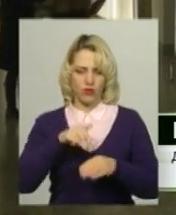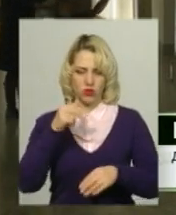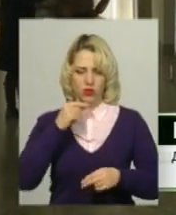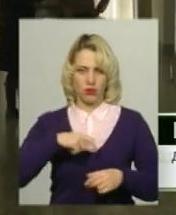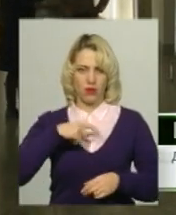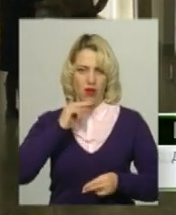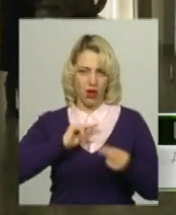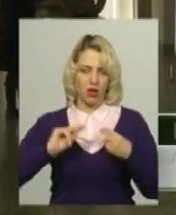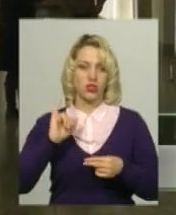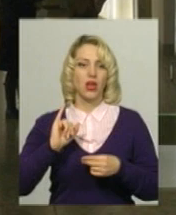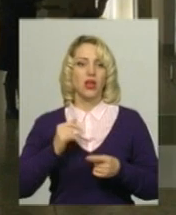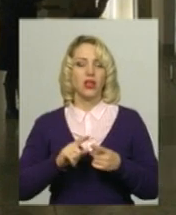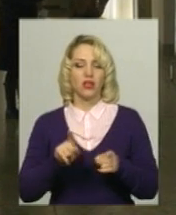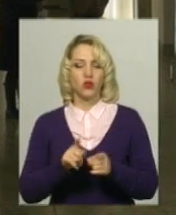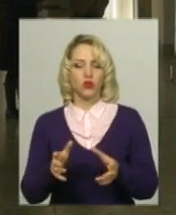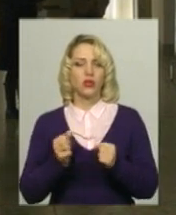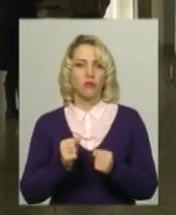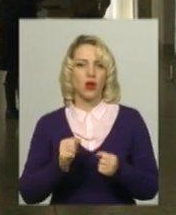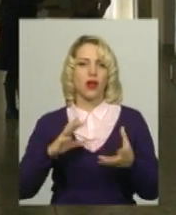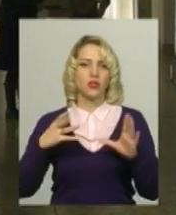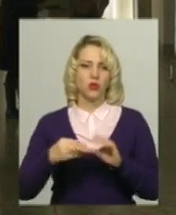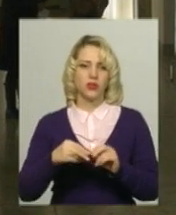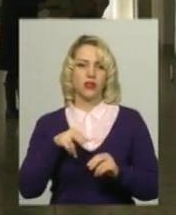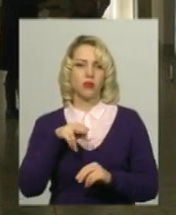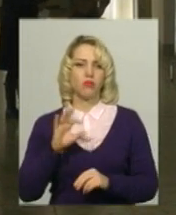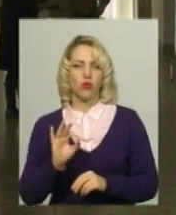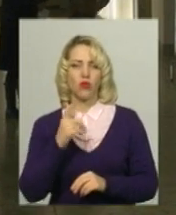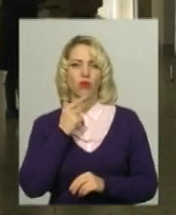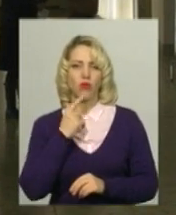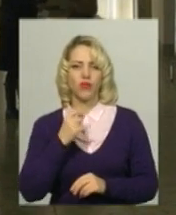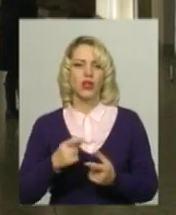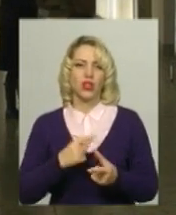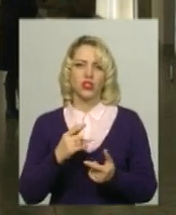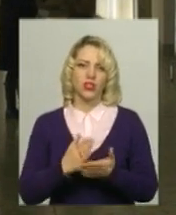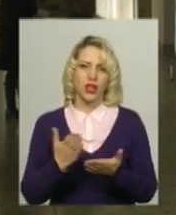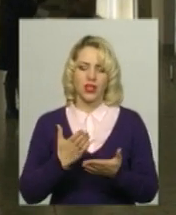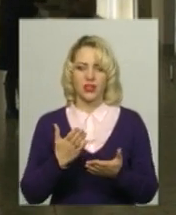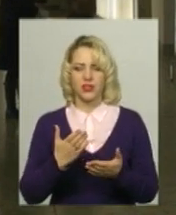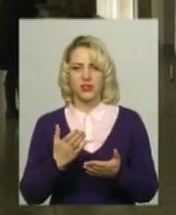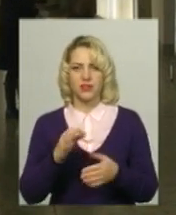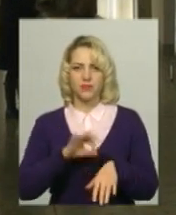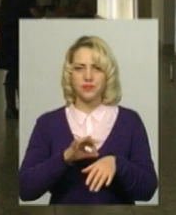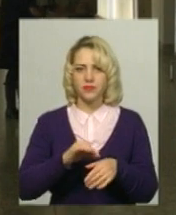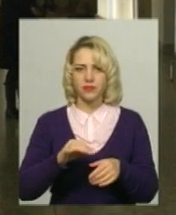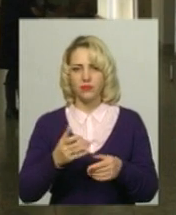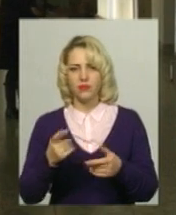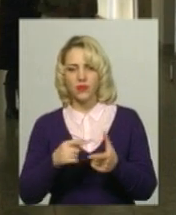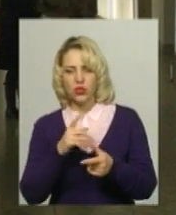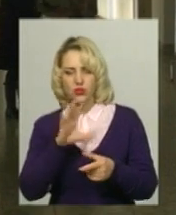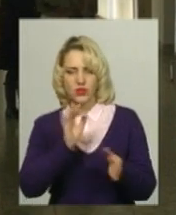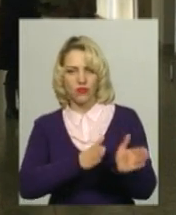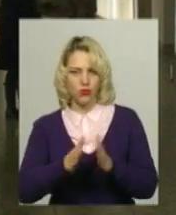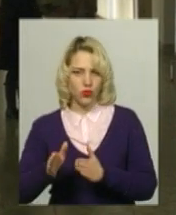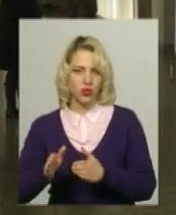значно краще. Окрім цього, отримаєш результат повністю по крові, чи є якісь відхилення, чи не є якісь часи в нормі.